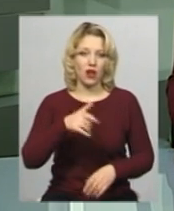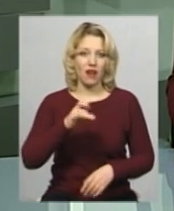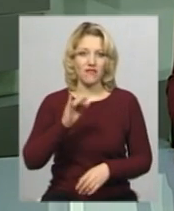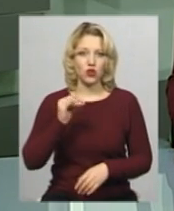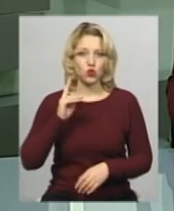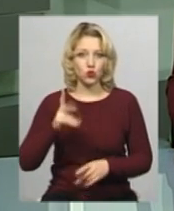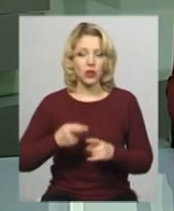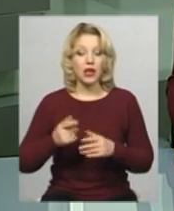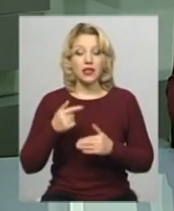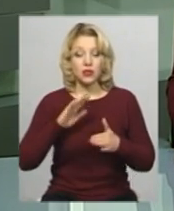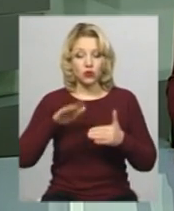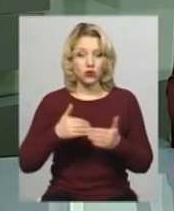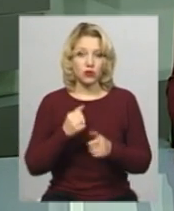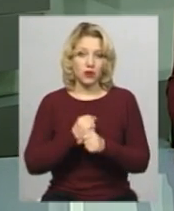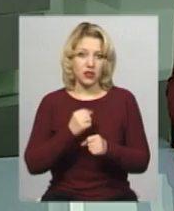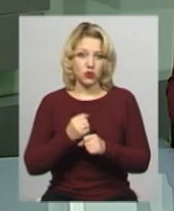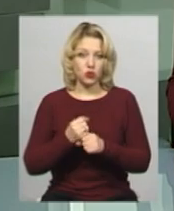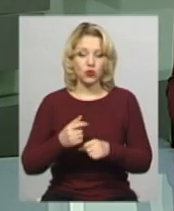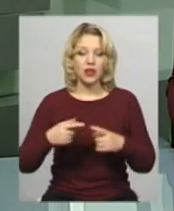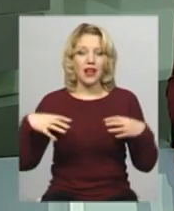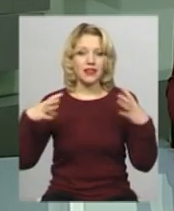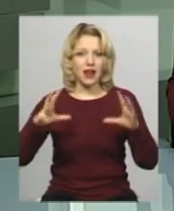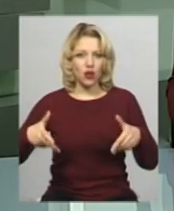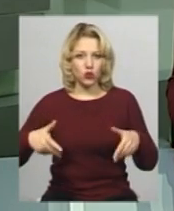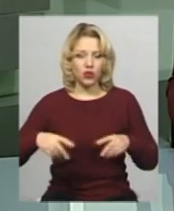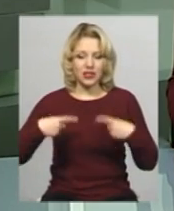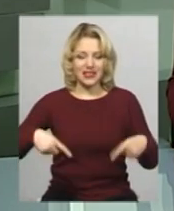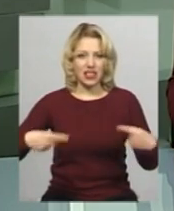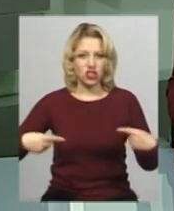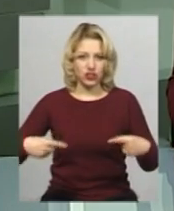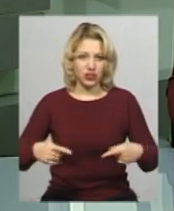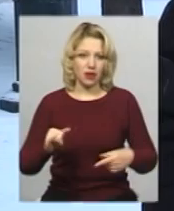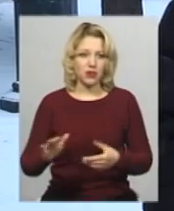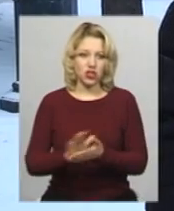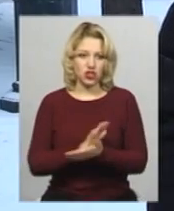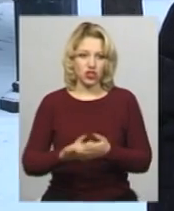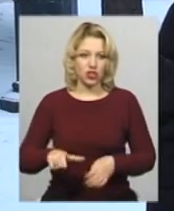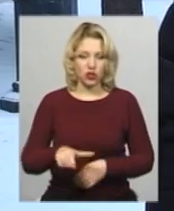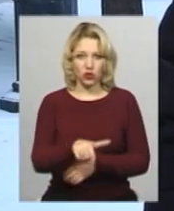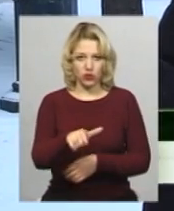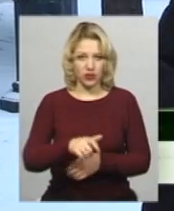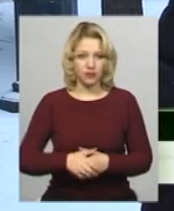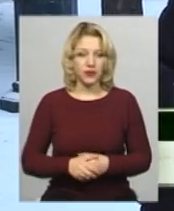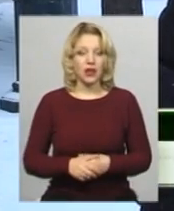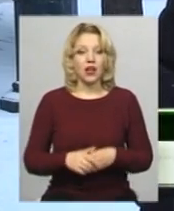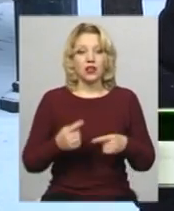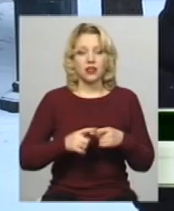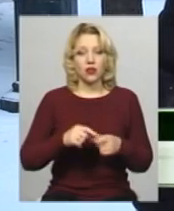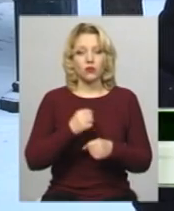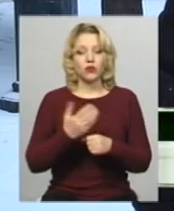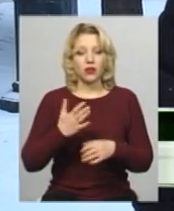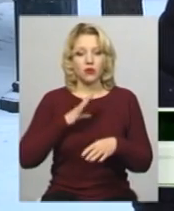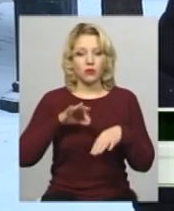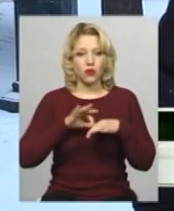За його словами, досі працюють трактори зі щітками та 70 двірників чистять тротуари. Робота, яка проведена була